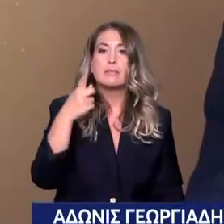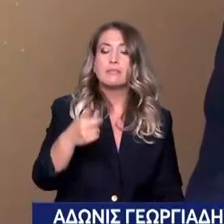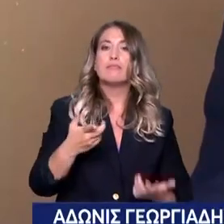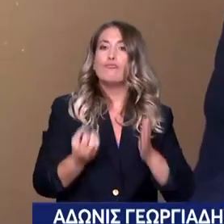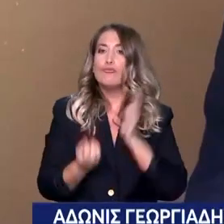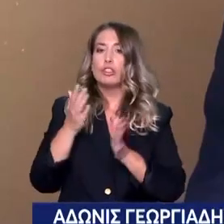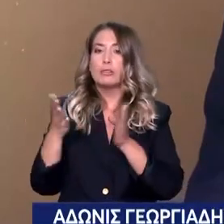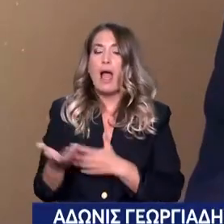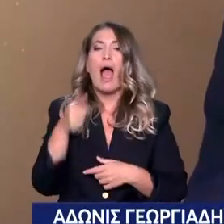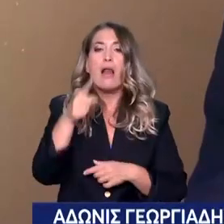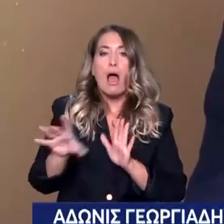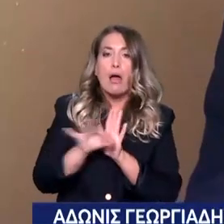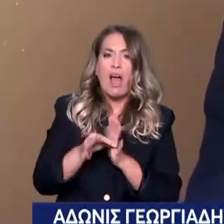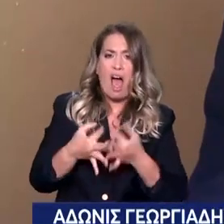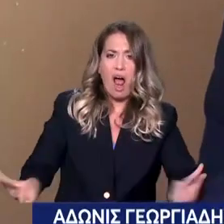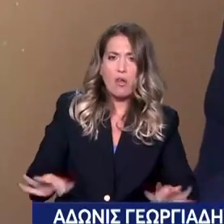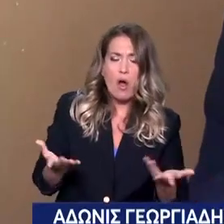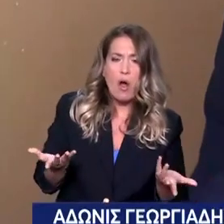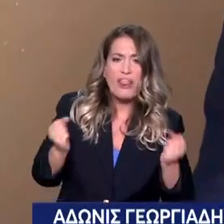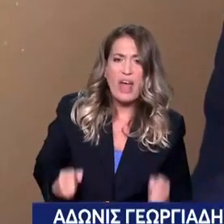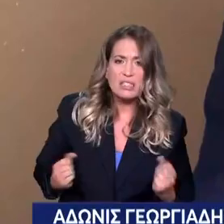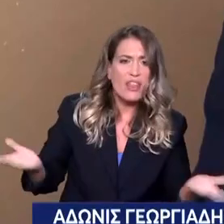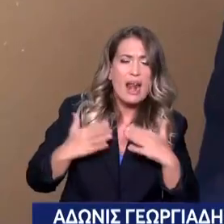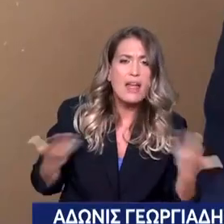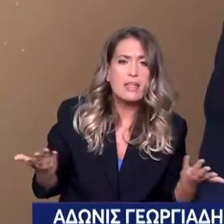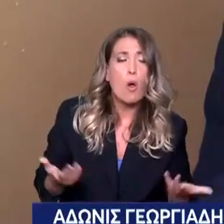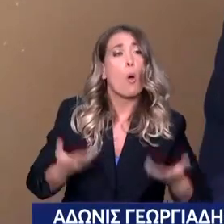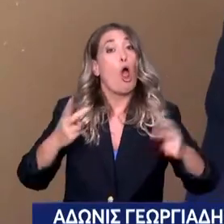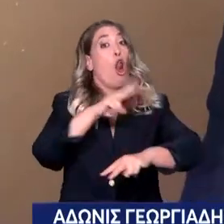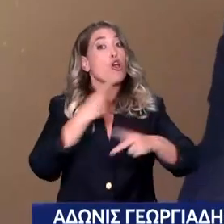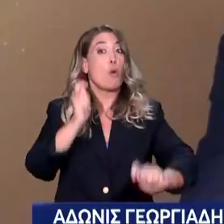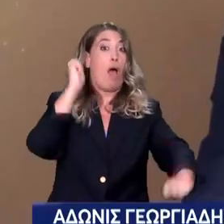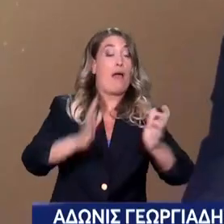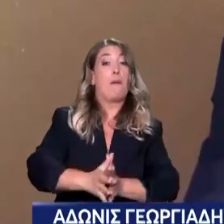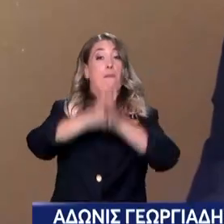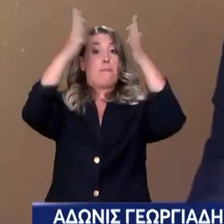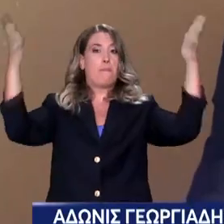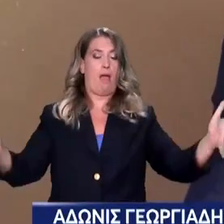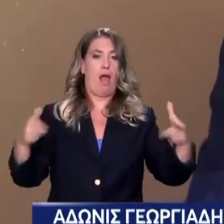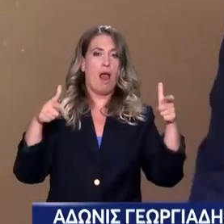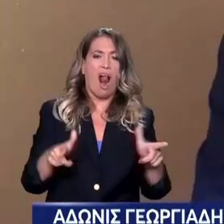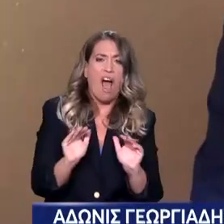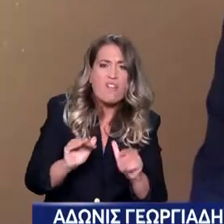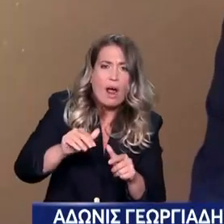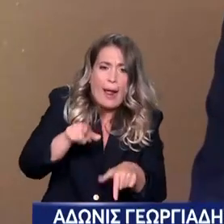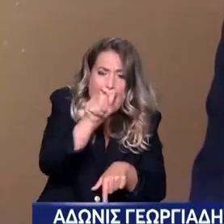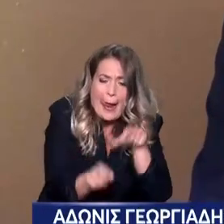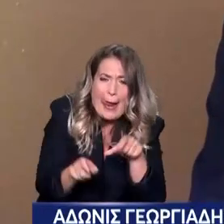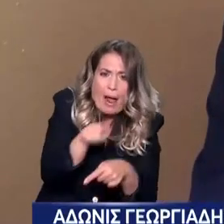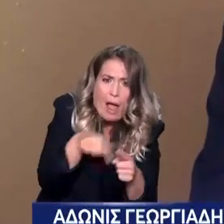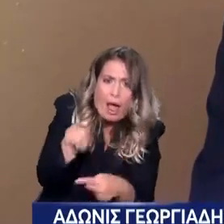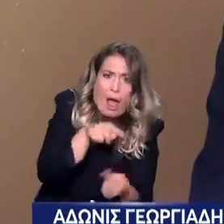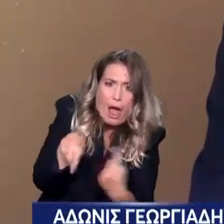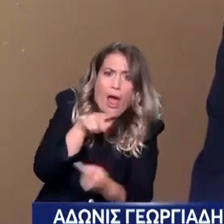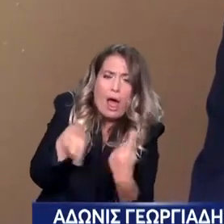πτέρυγες, δεν πήρε το προσωπικό που πρέπει. Άρα στην ουσία μεγαλώσαμε το νοσοκομείο κρατώντας το ίδιο προσωπικό. Εκεί δεν είναι αυτή η τέλεια εικόνα,